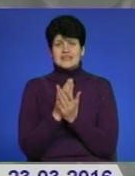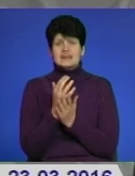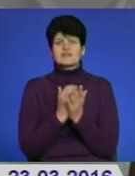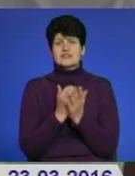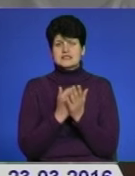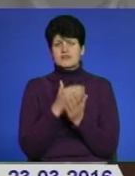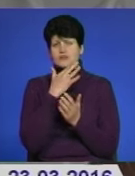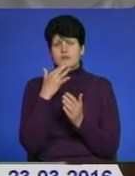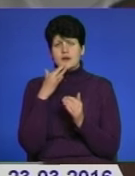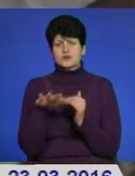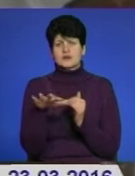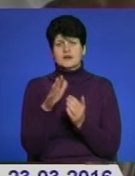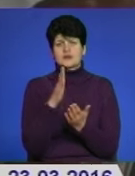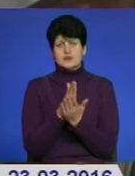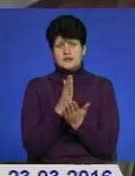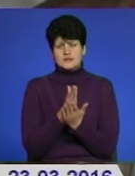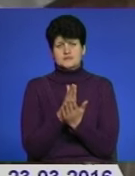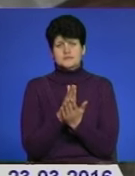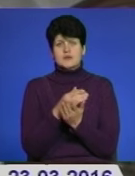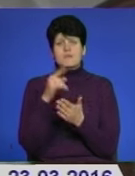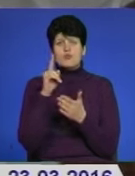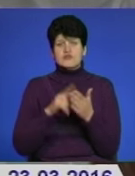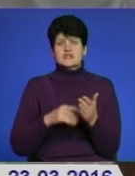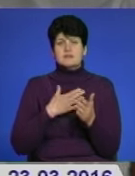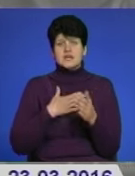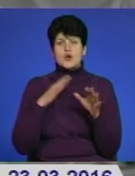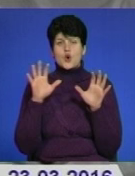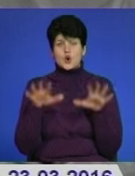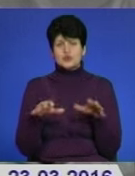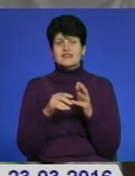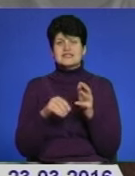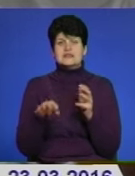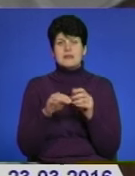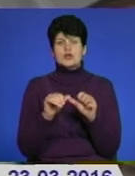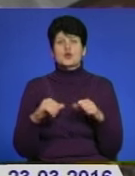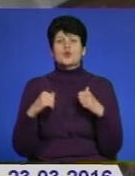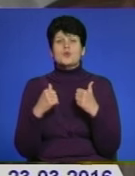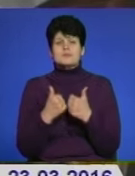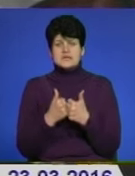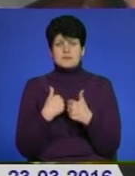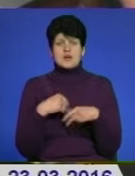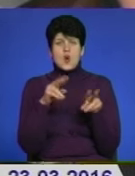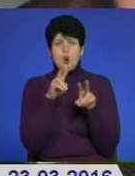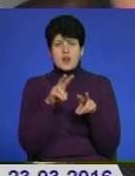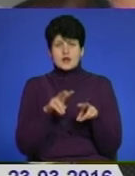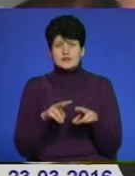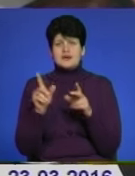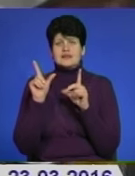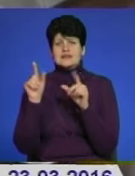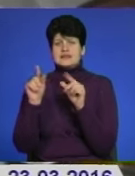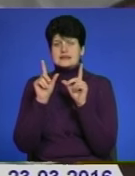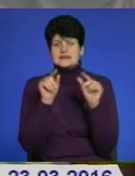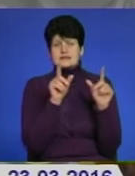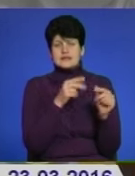досить багато ділянок, так що, повірте мені, як голові земельної комісії, ми оглядали, їздили,